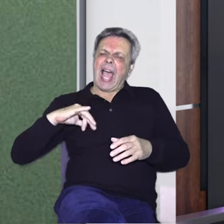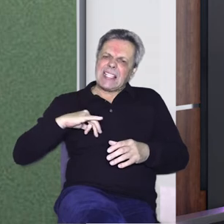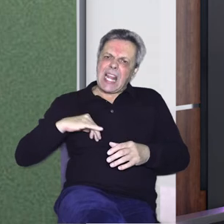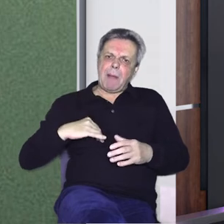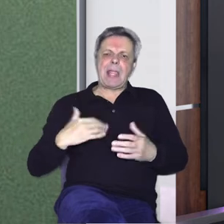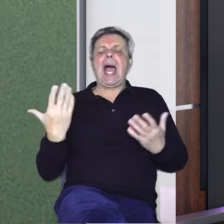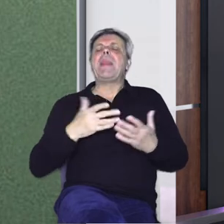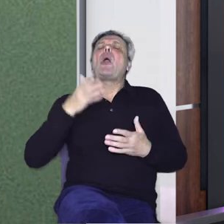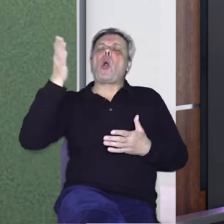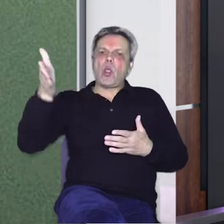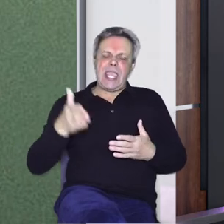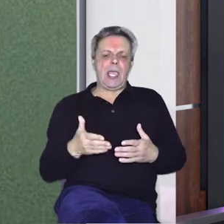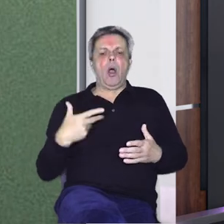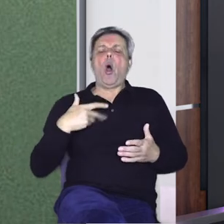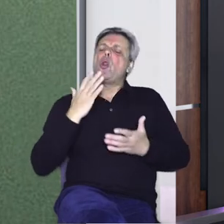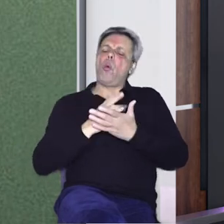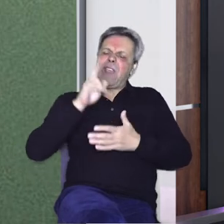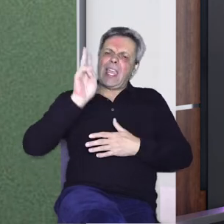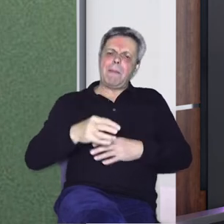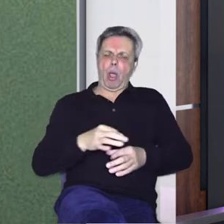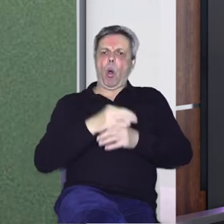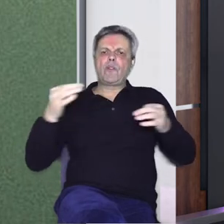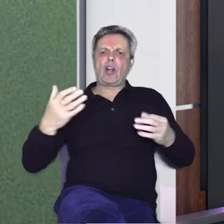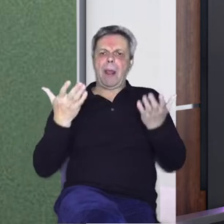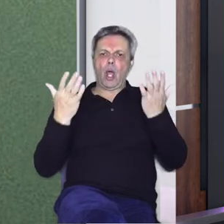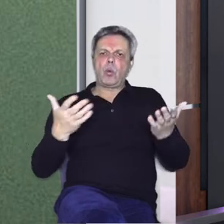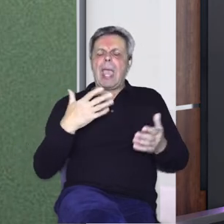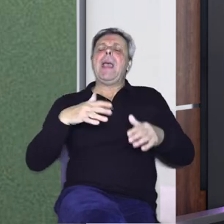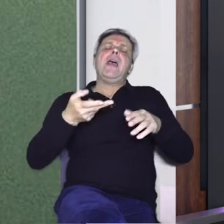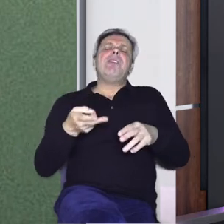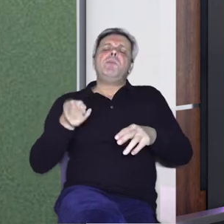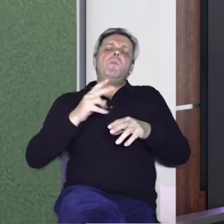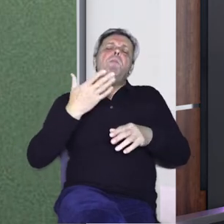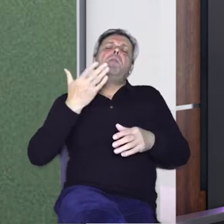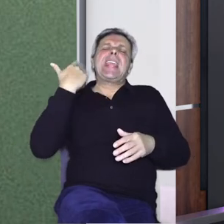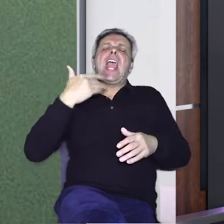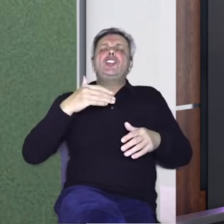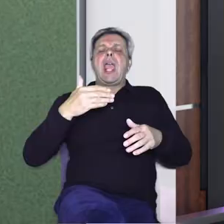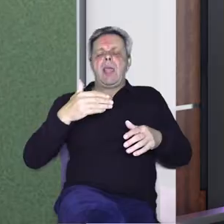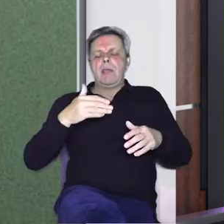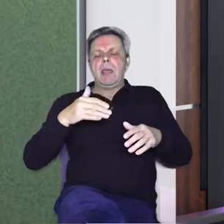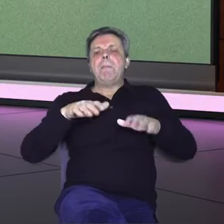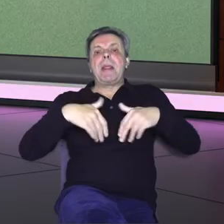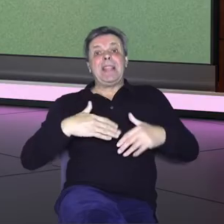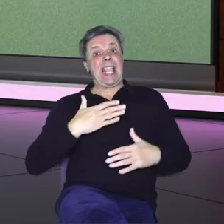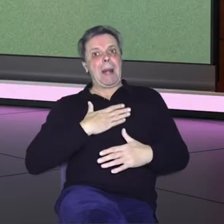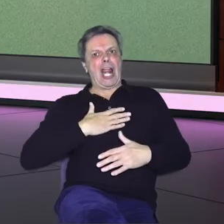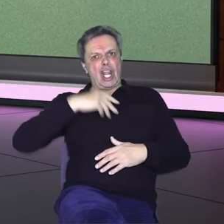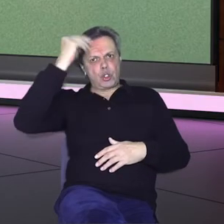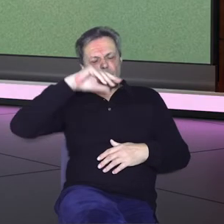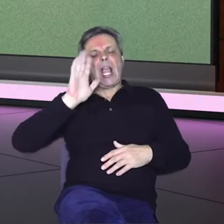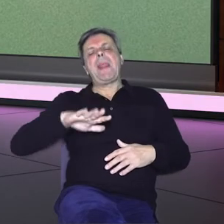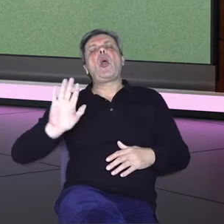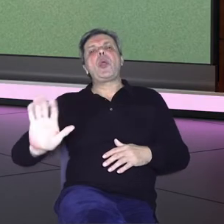nego što je to kod njih vani i oni uvijek imaju otvorene ruke i rađe će primiti nekoga. Našeg nego nekog njihovog. Jer